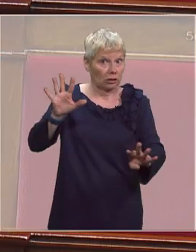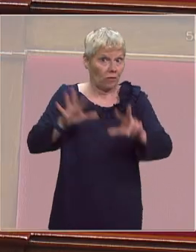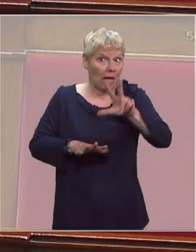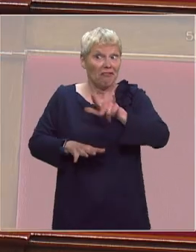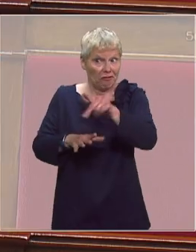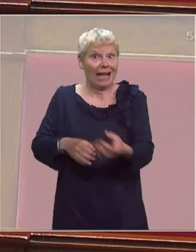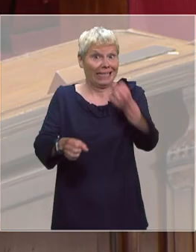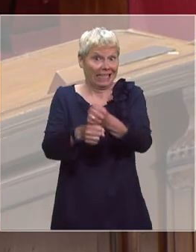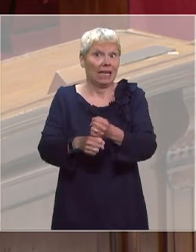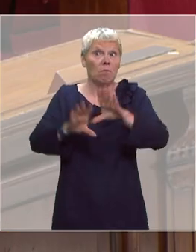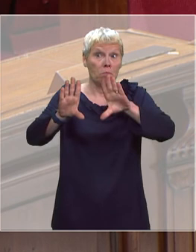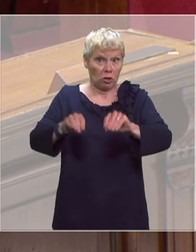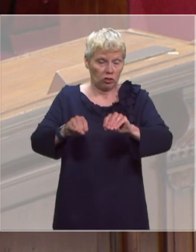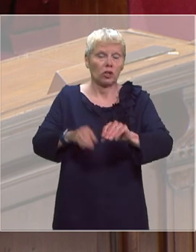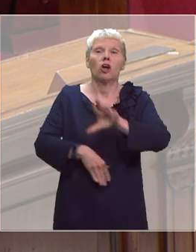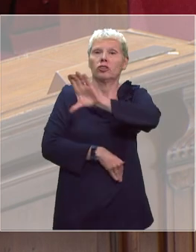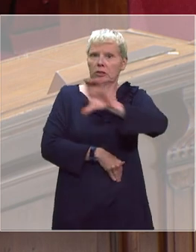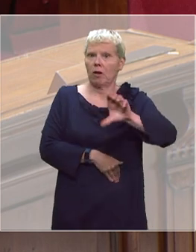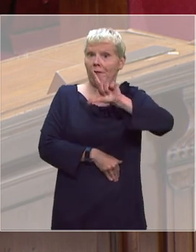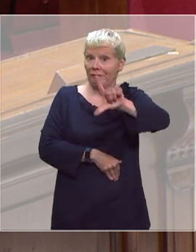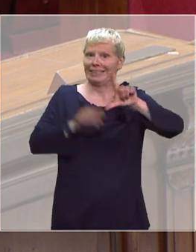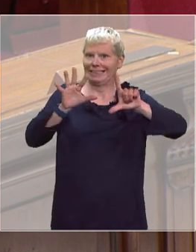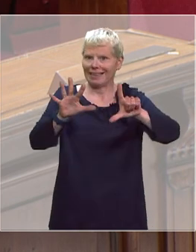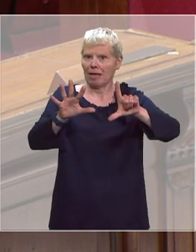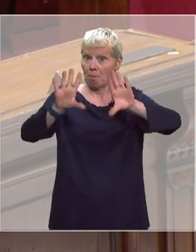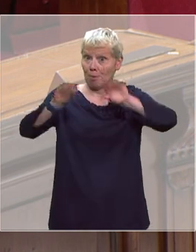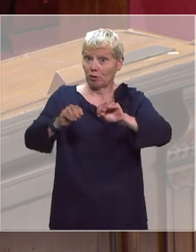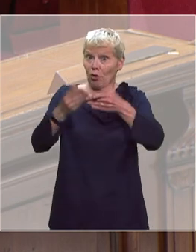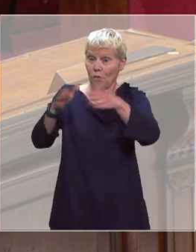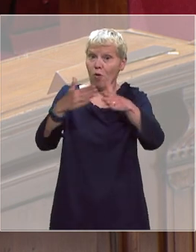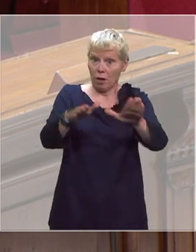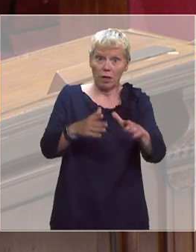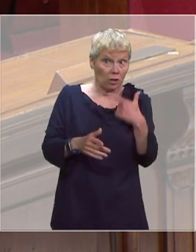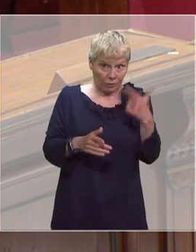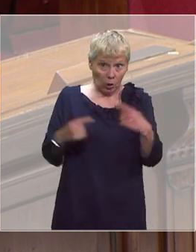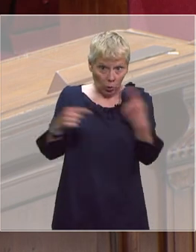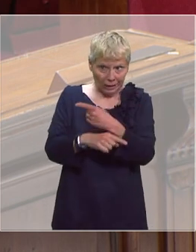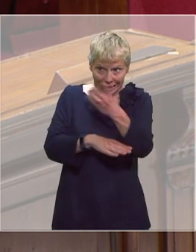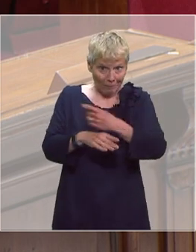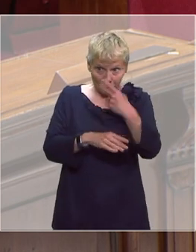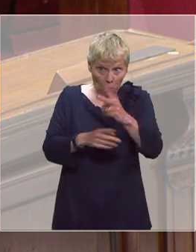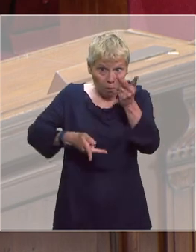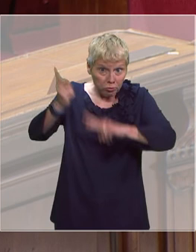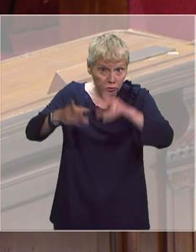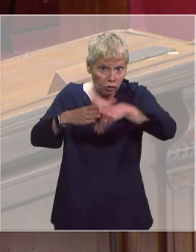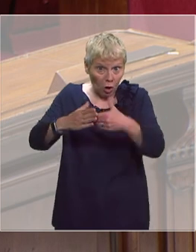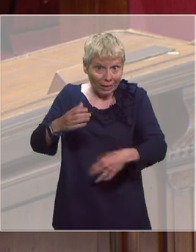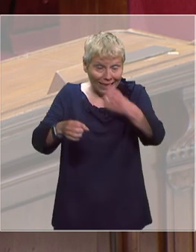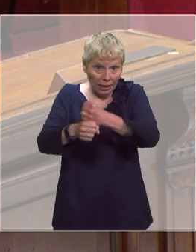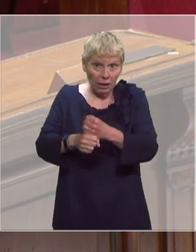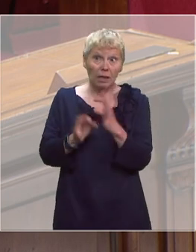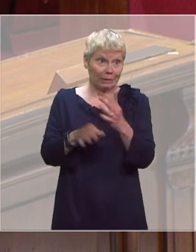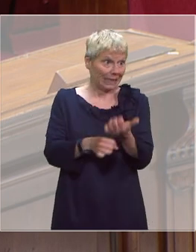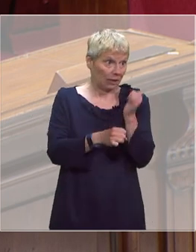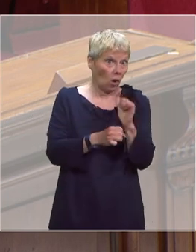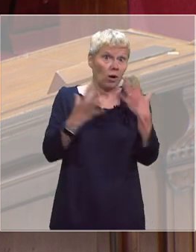des créations de postes 127 créations de postes ce qui en fait un des départements où il y le plus de créations de postes comme c'était le cas de'année dernière où c'était 10